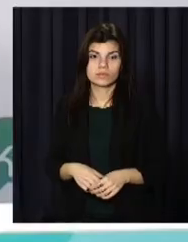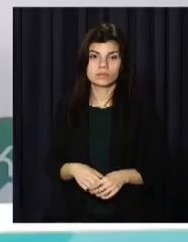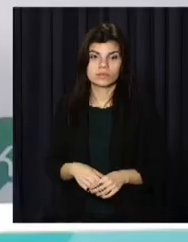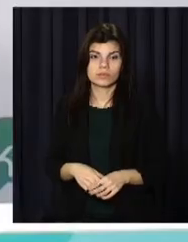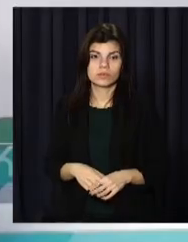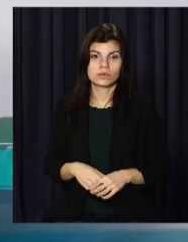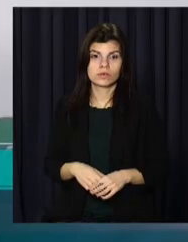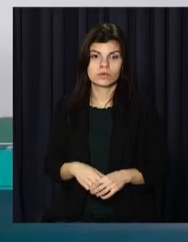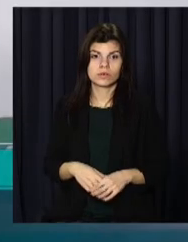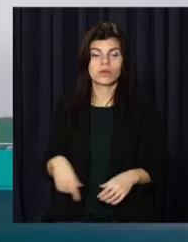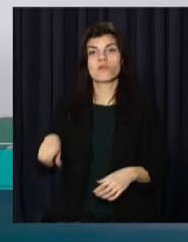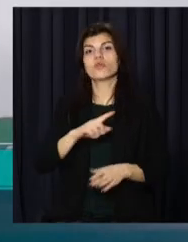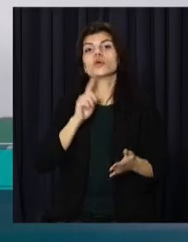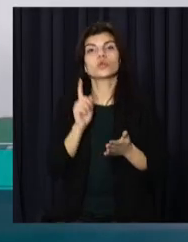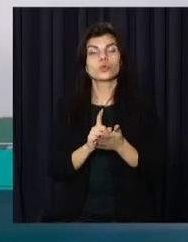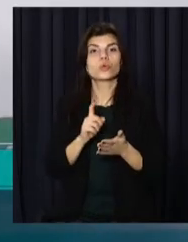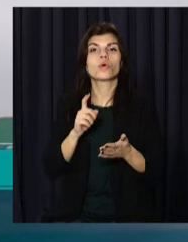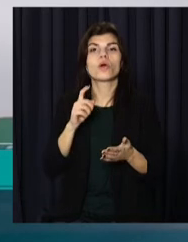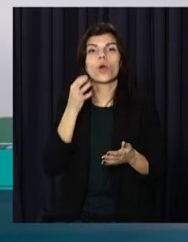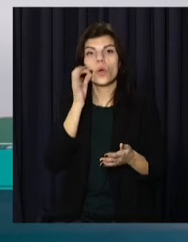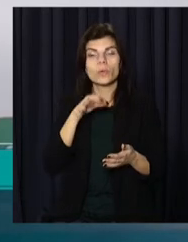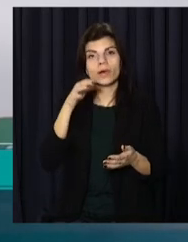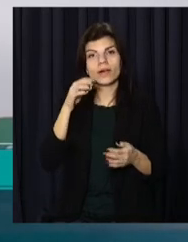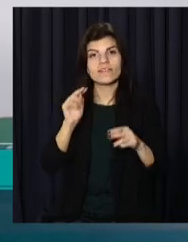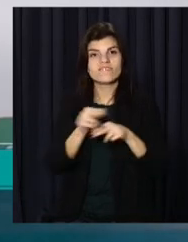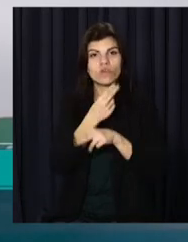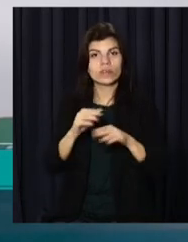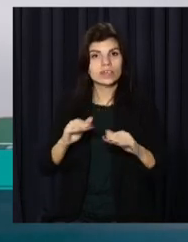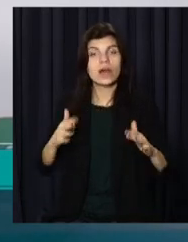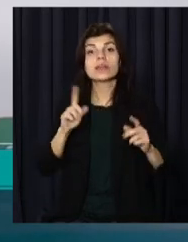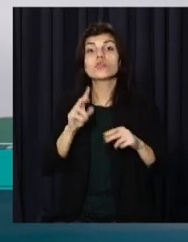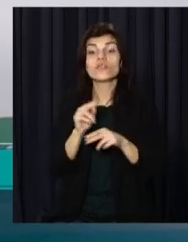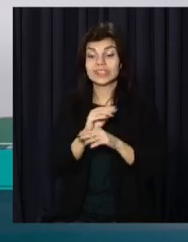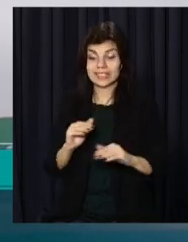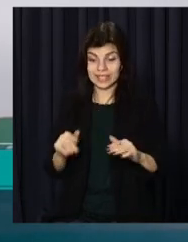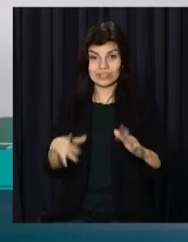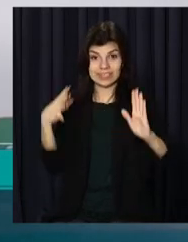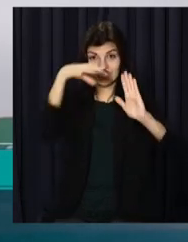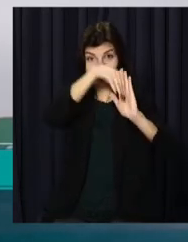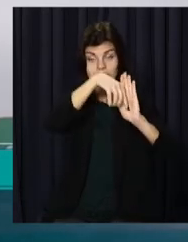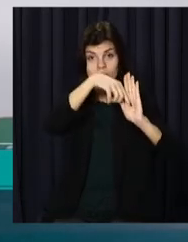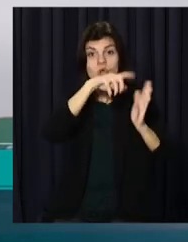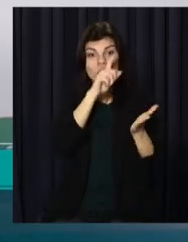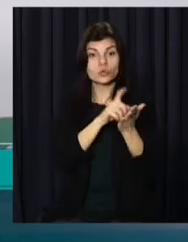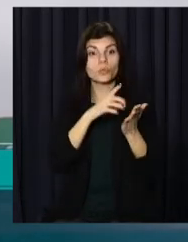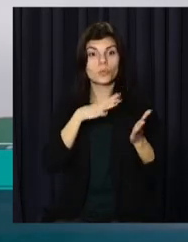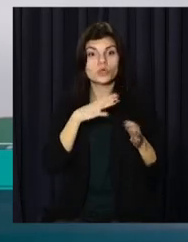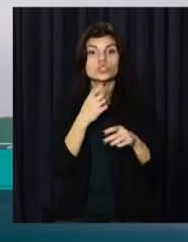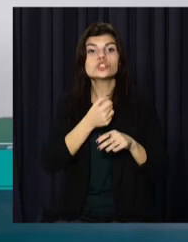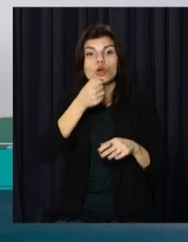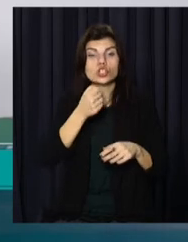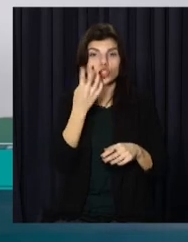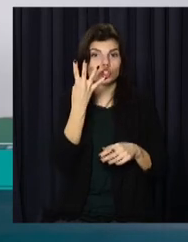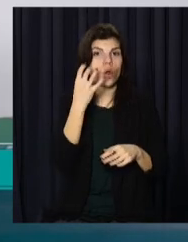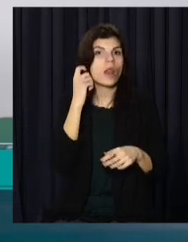«Вони повинні мати досвід виховання дітей, але дітки, які виховуються зараз у них в сім'ї, повинні бути старше чотирьох